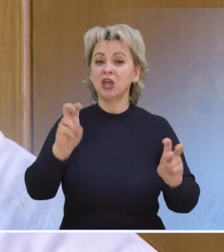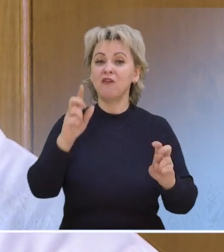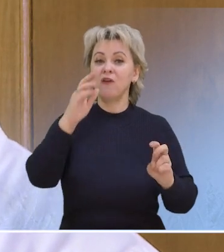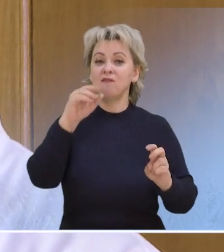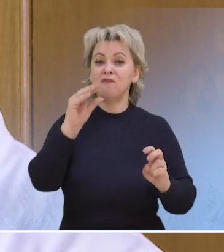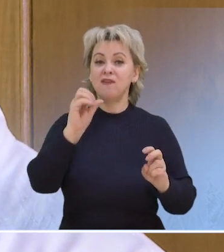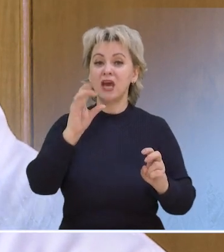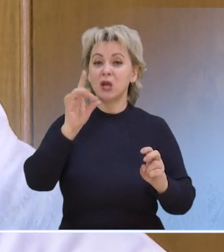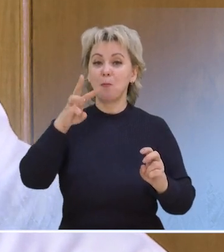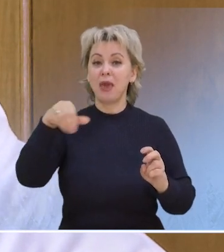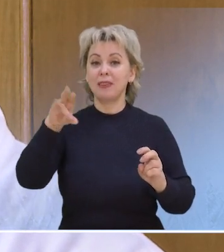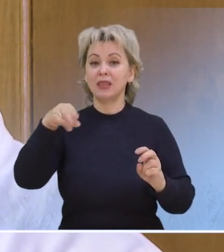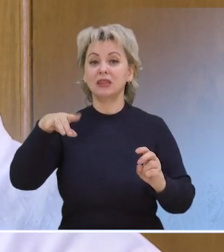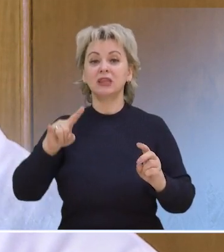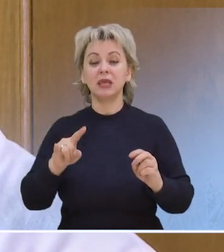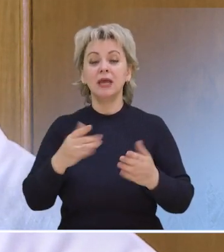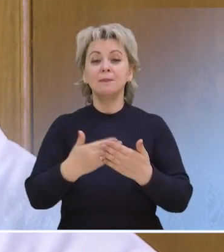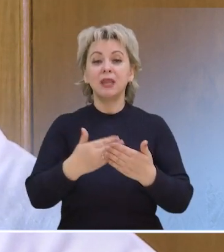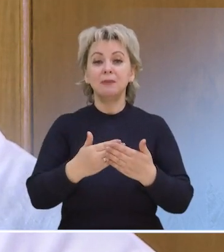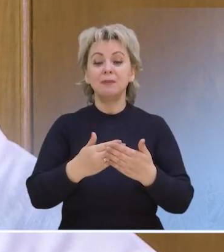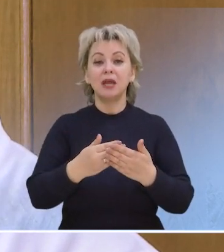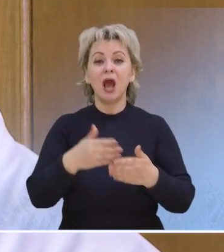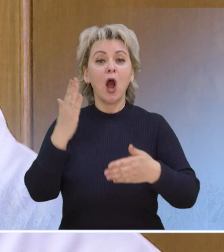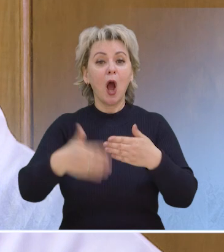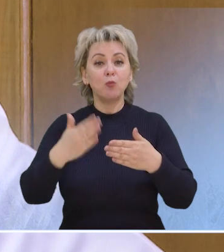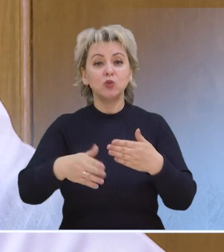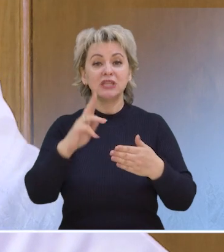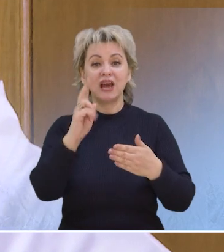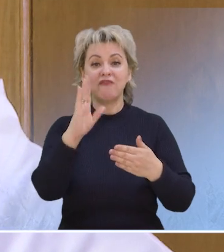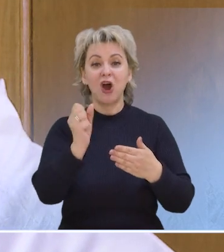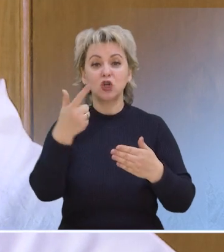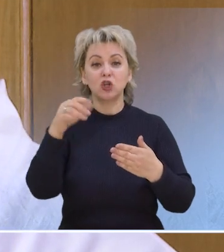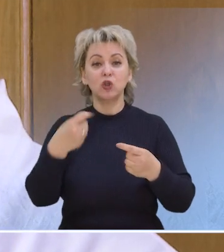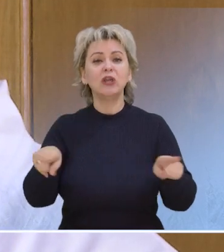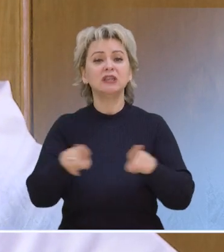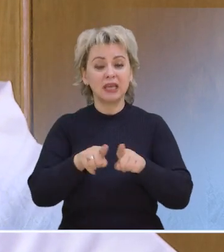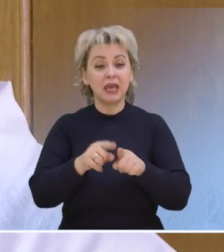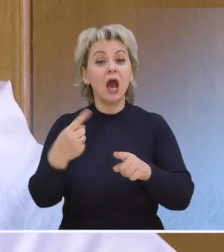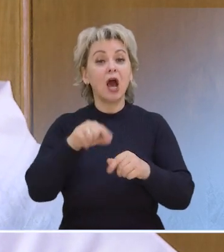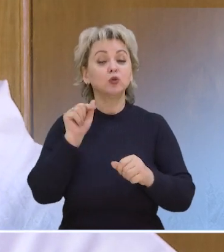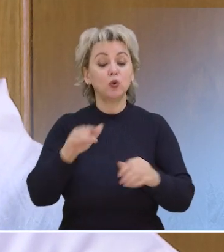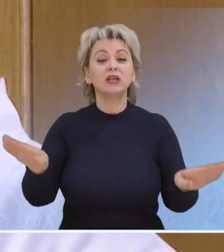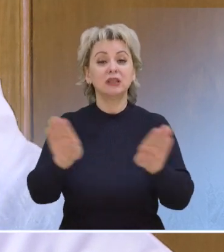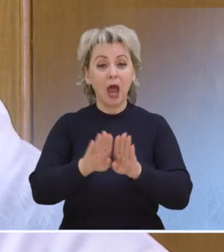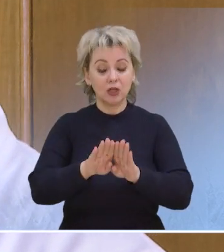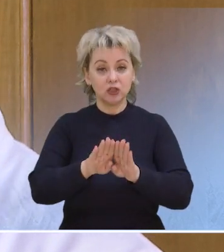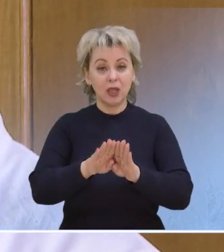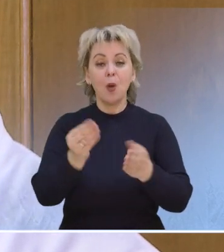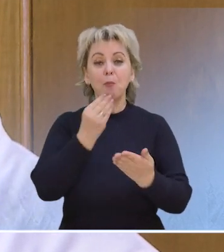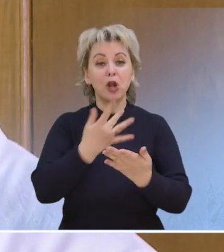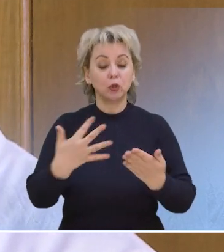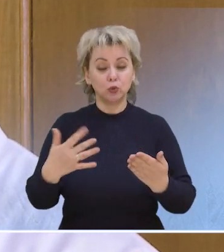так называемые ферментированные продукты, то есть, ну, например, квашеная капуста и подобные, да, то есть это те, которые также